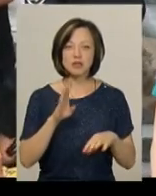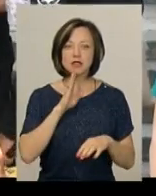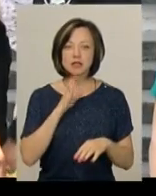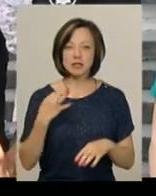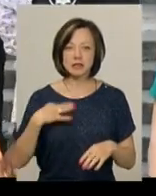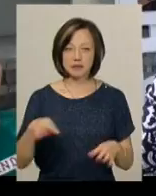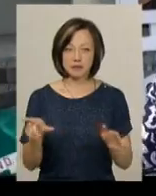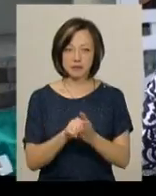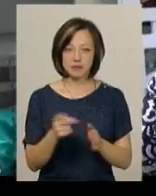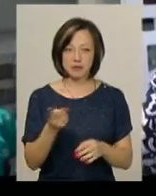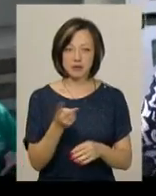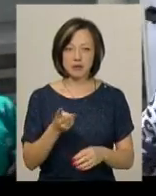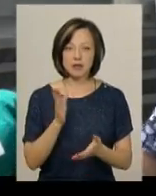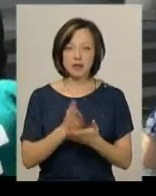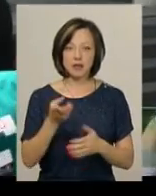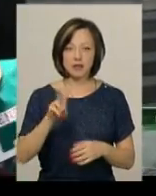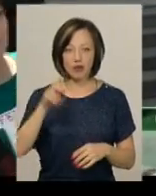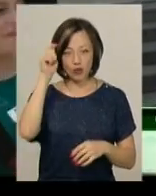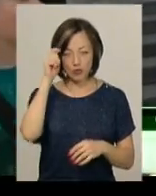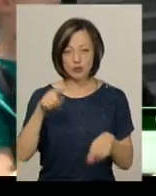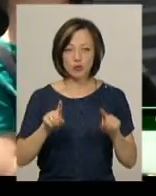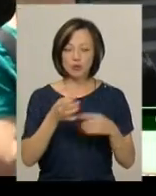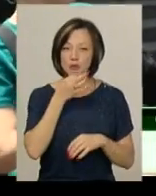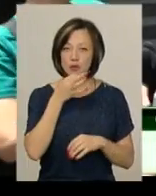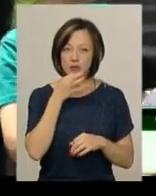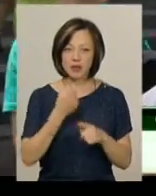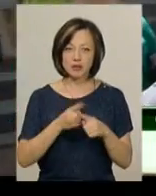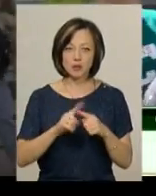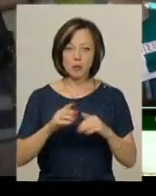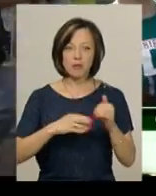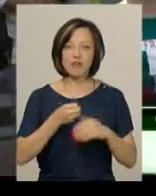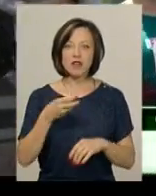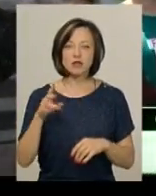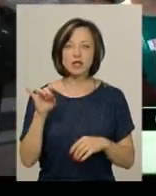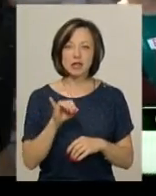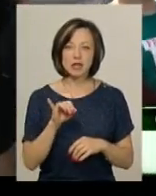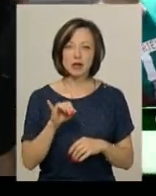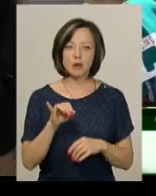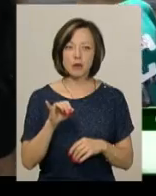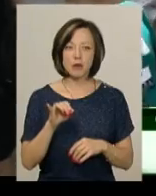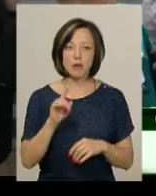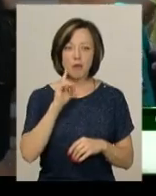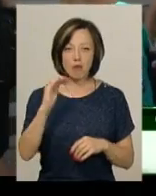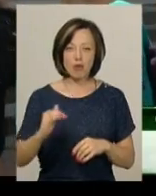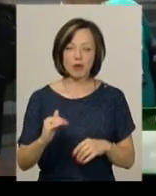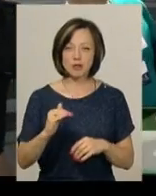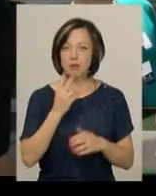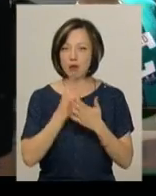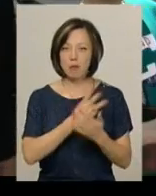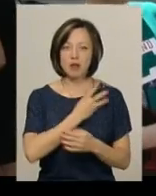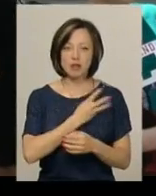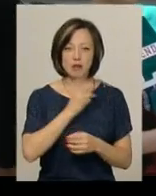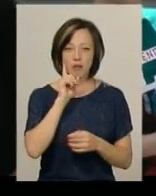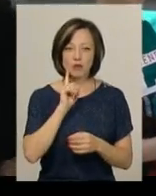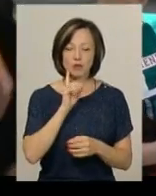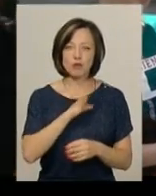сюди з синами. Маємо двох хлопчиків, які дуже полюбляють таку професію. І молодший у нас моє бажання проявляє поки